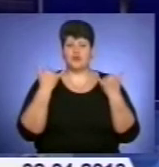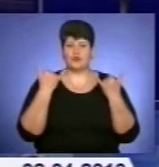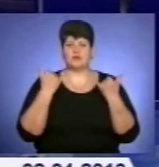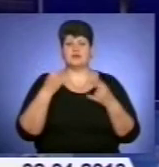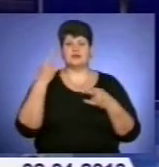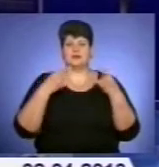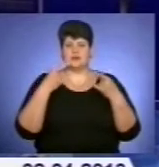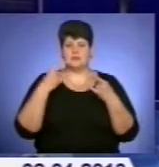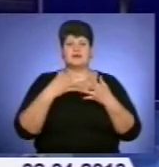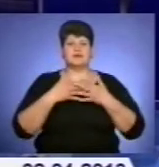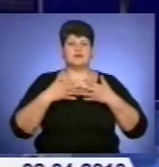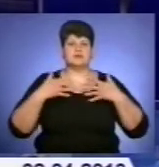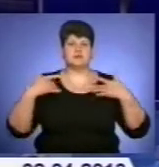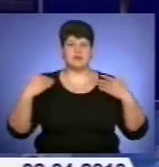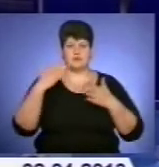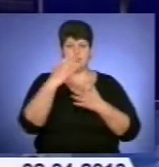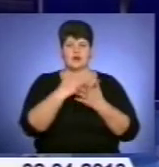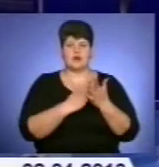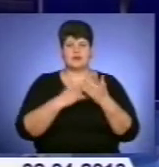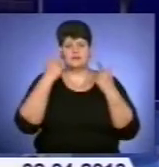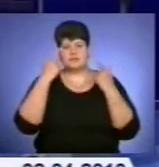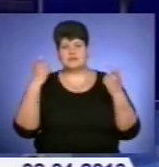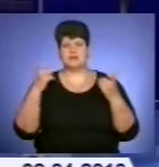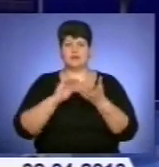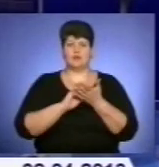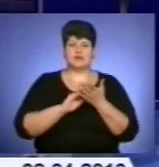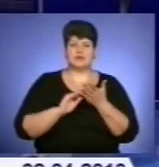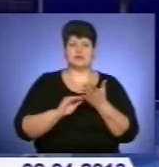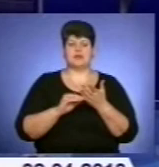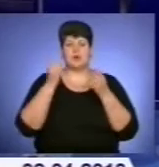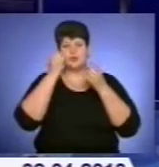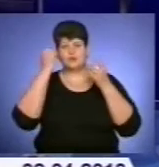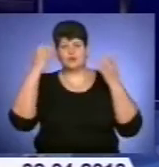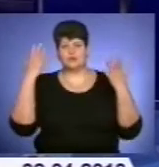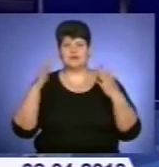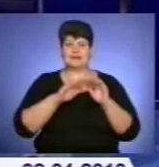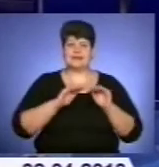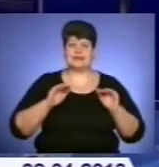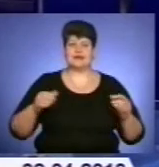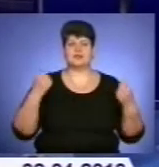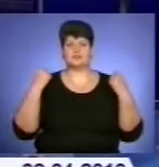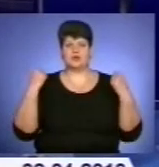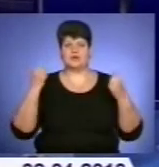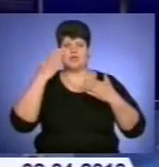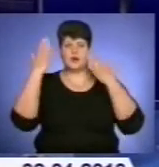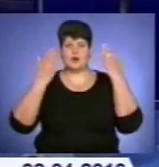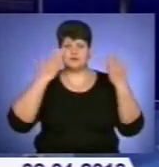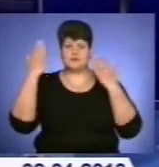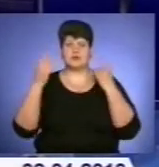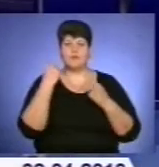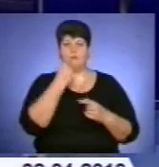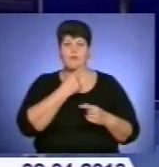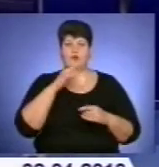телебачення різноманіття програм. Інформаційні, публіцистичні, культурологічні, дитячі, спортивні, розважальні. Мовлення